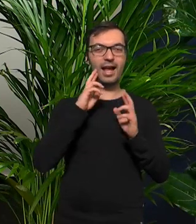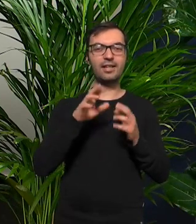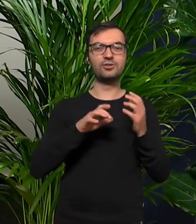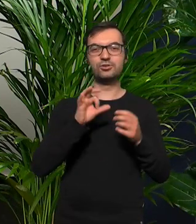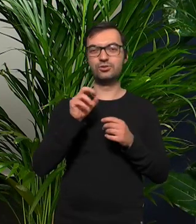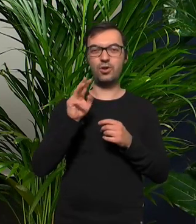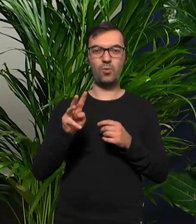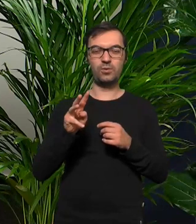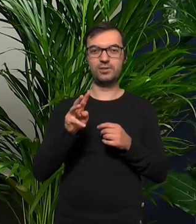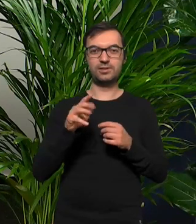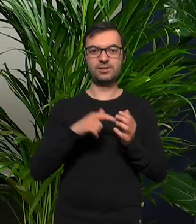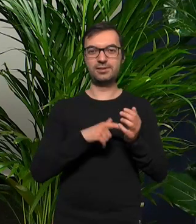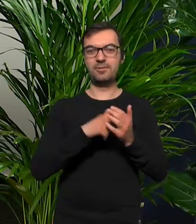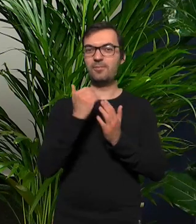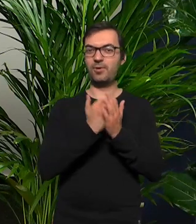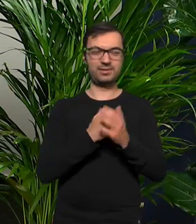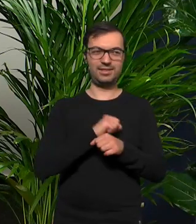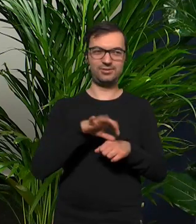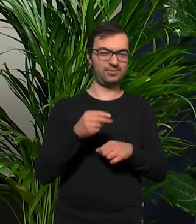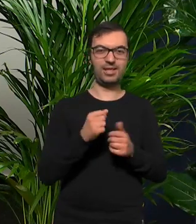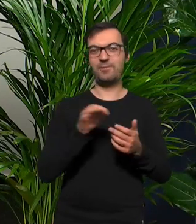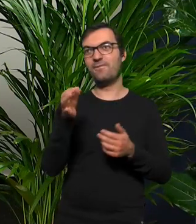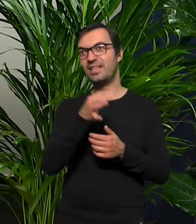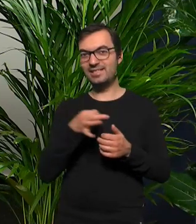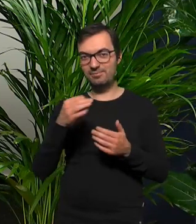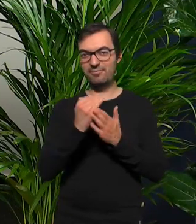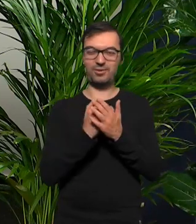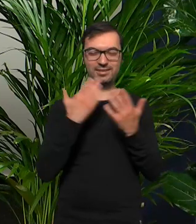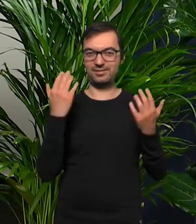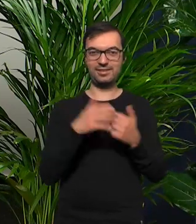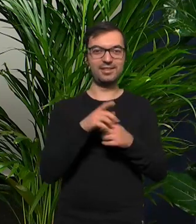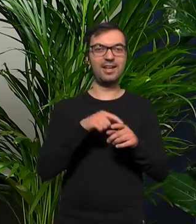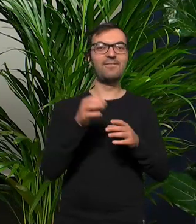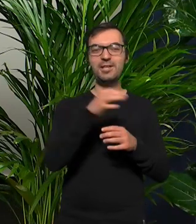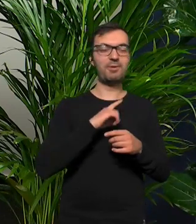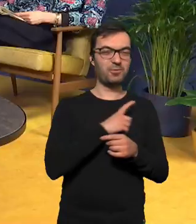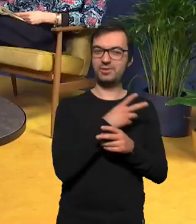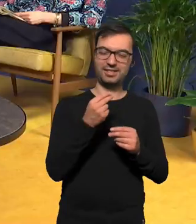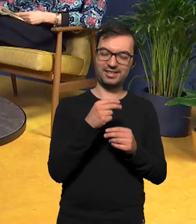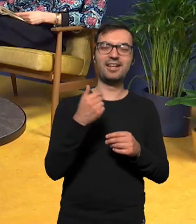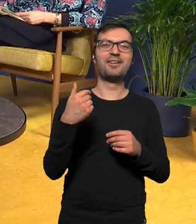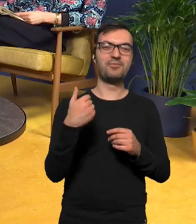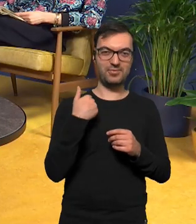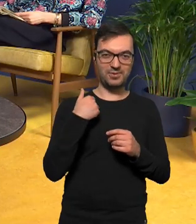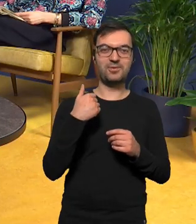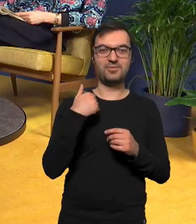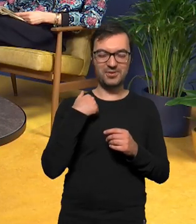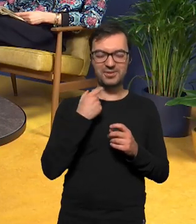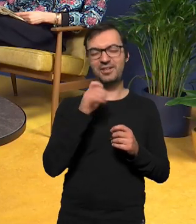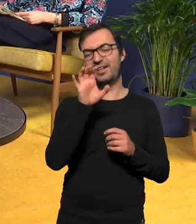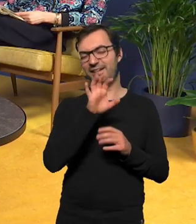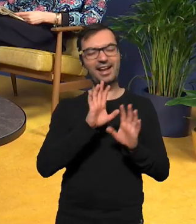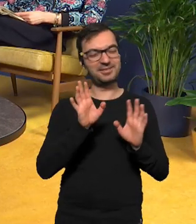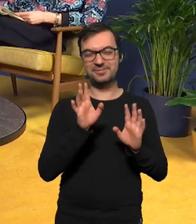show te programy w stylu Wyspa coś tam Wyspa miłości nie do końca oglądam miałem z tym flirt